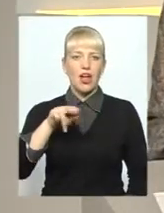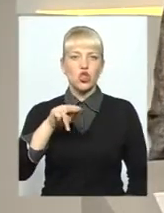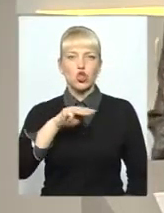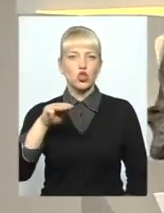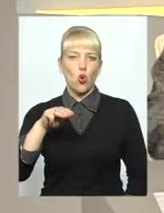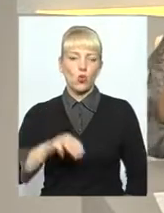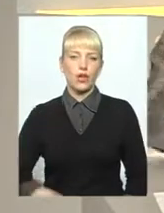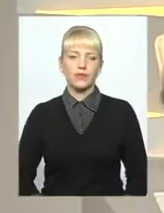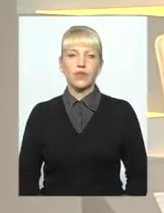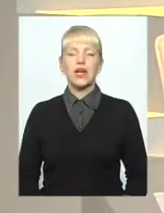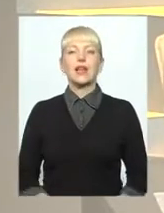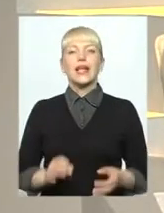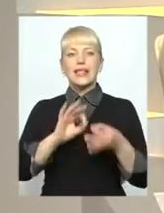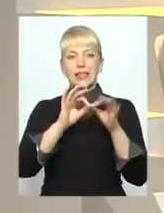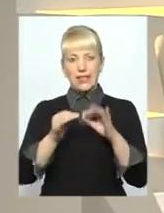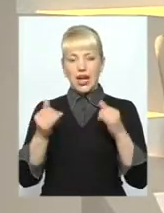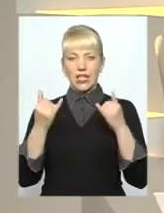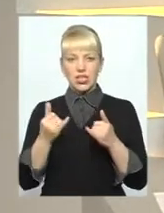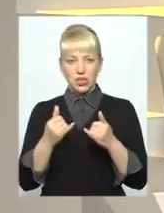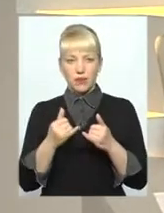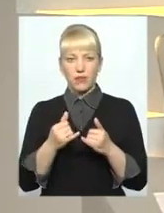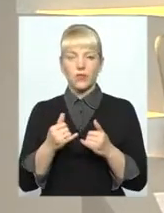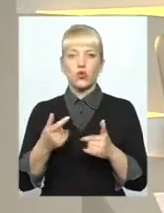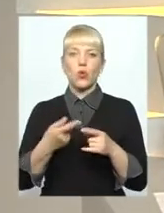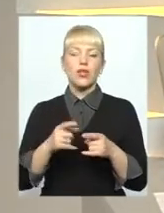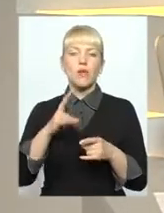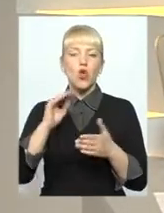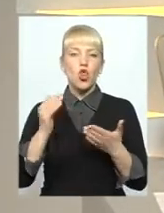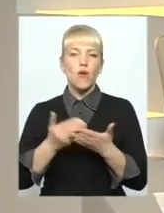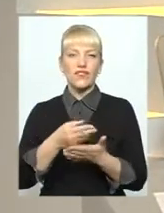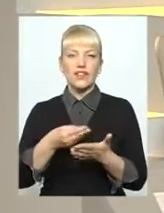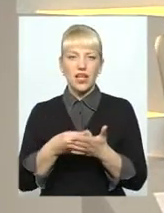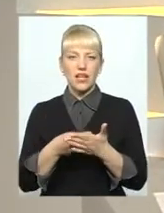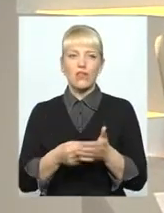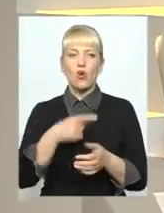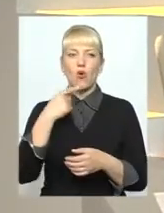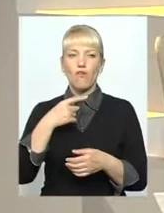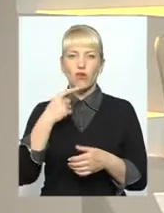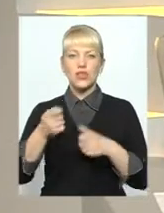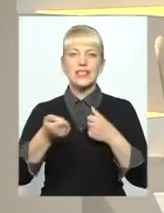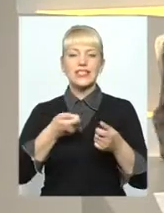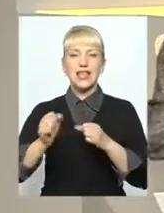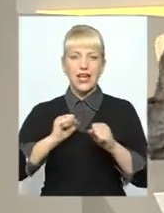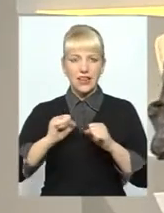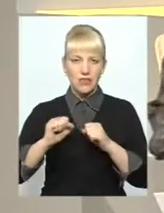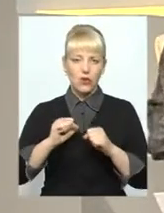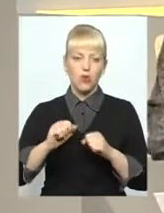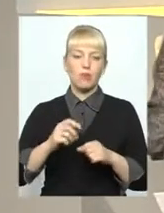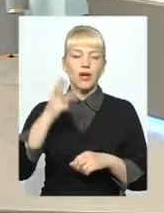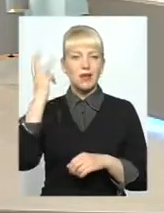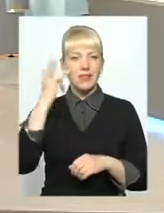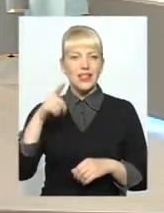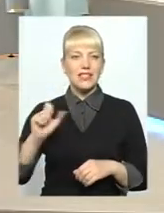Власне, більш детальніше сьогодні про нові тарифи. Говоримо з керівником Хмельниць Газбуту